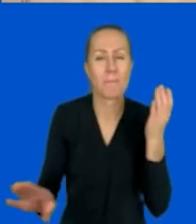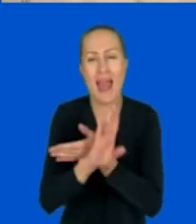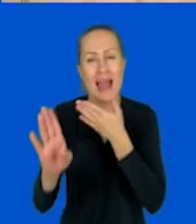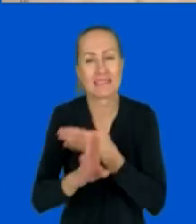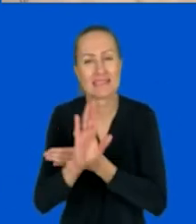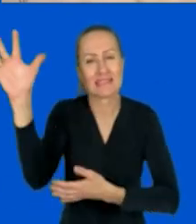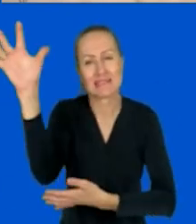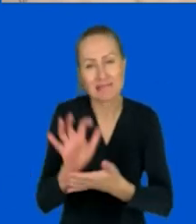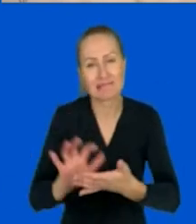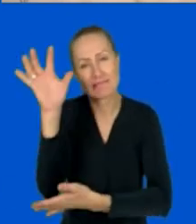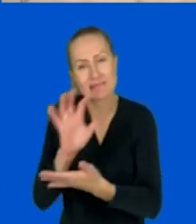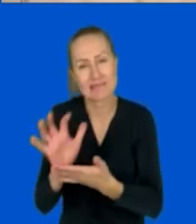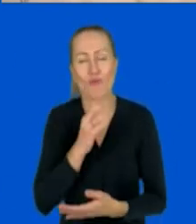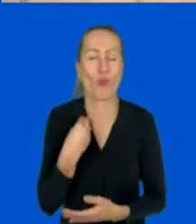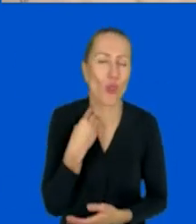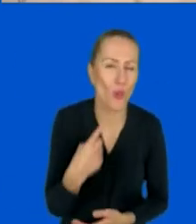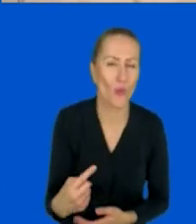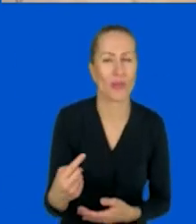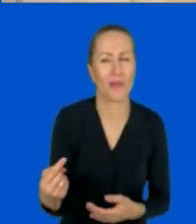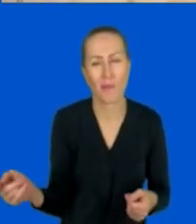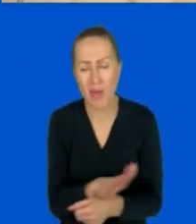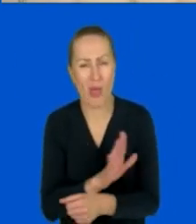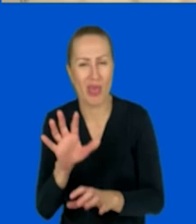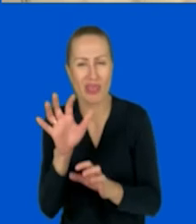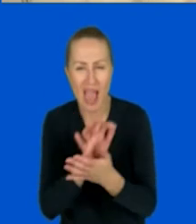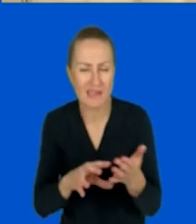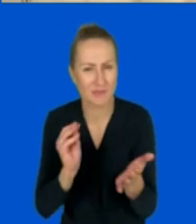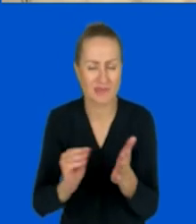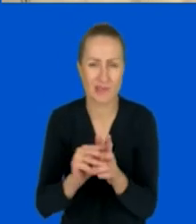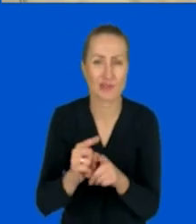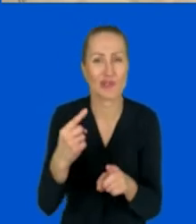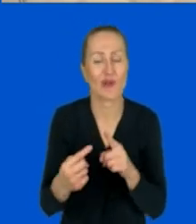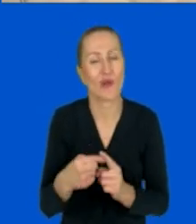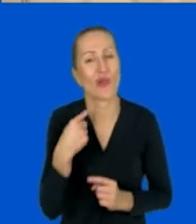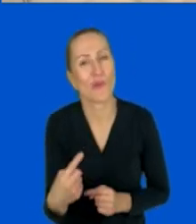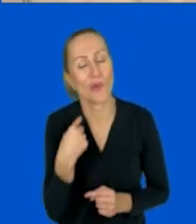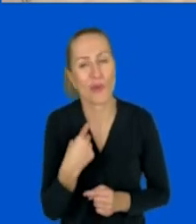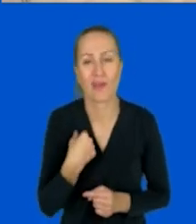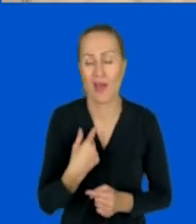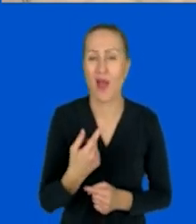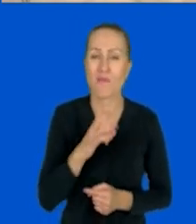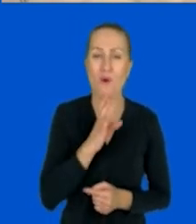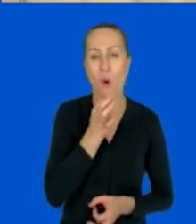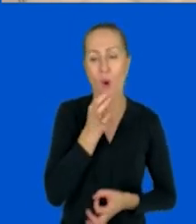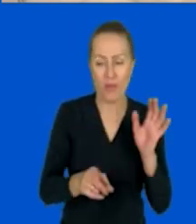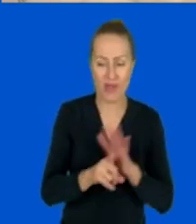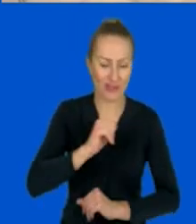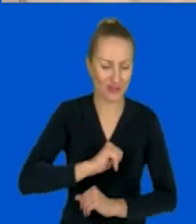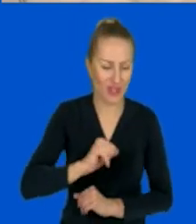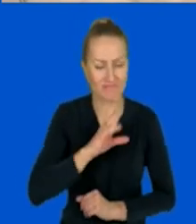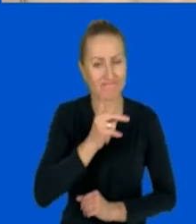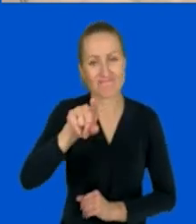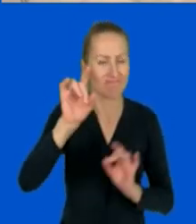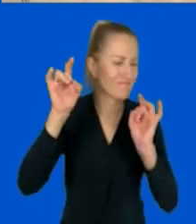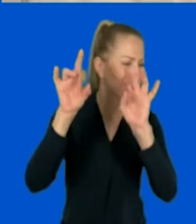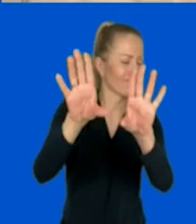tekstem trochę przenudzać i mówić do siebie i generalnie sprawiać wrażenie totalnie niezainteresowanej